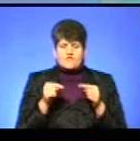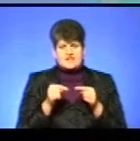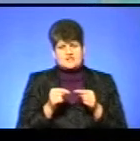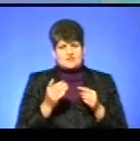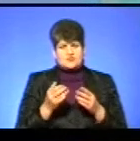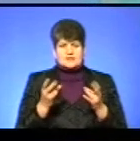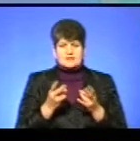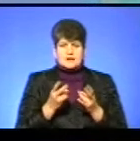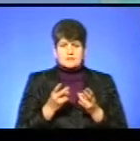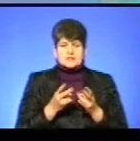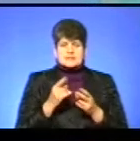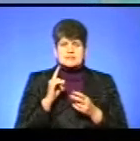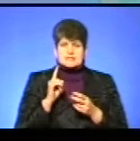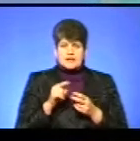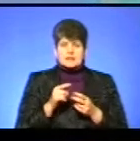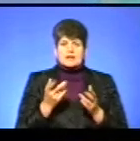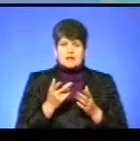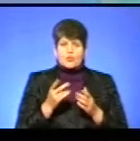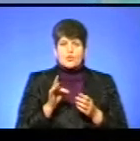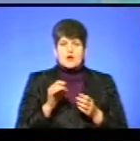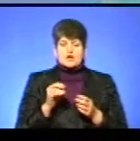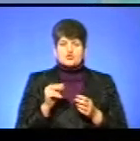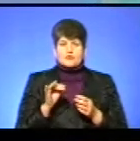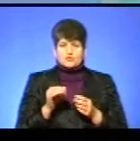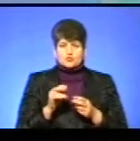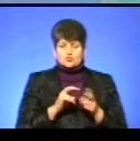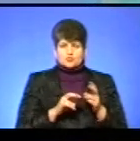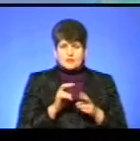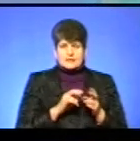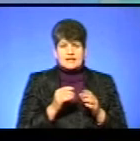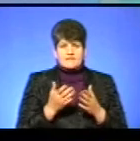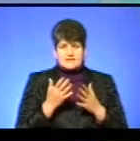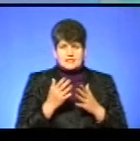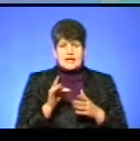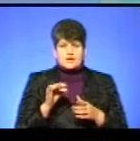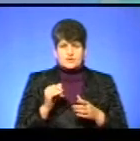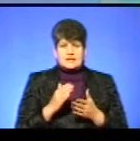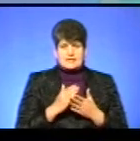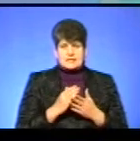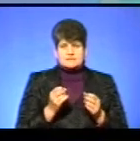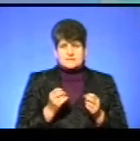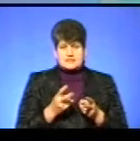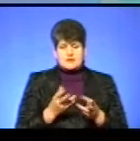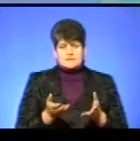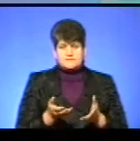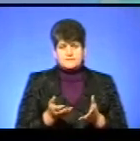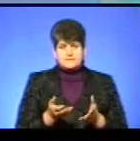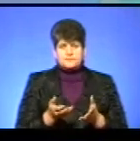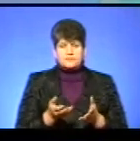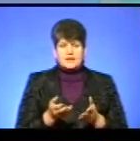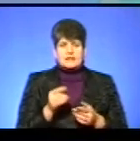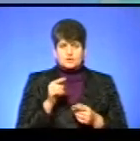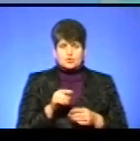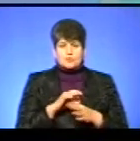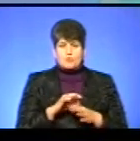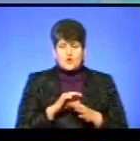знати, яку речовину шукати. Тому що для визначення певної речовини існує відповідна методика. І для того, щоб